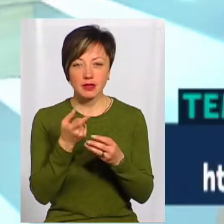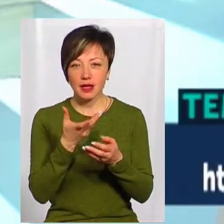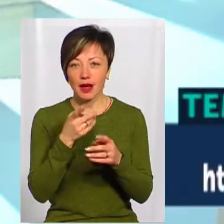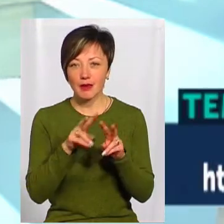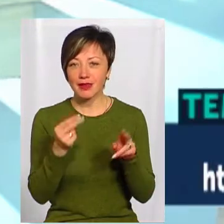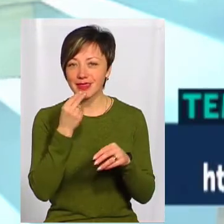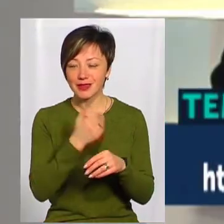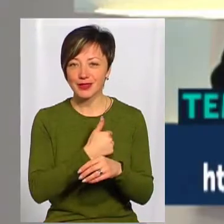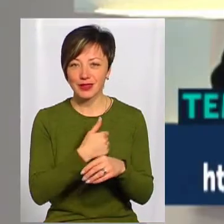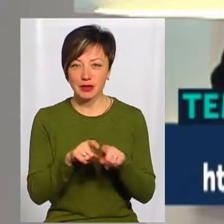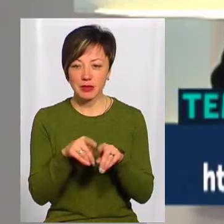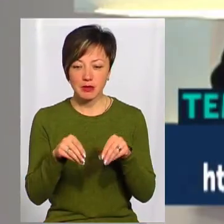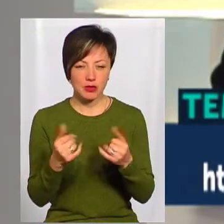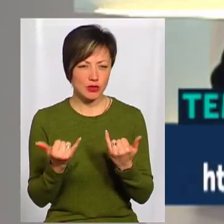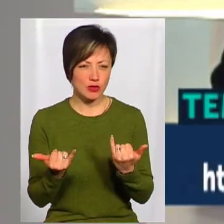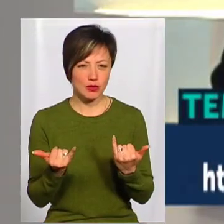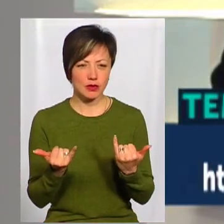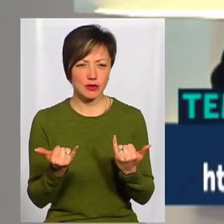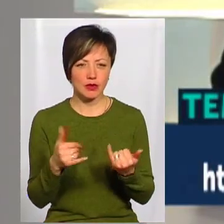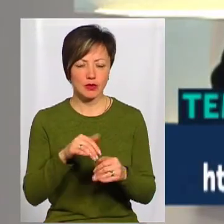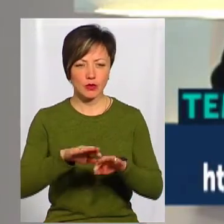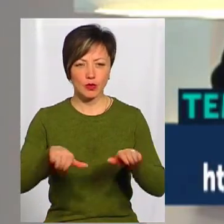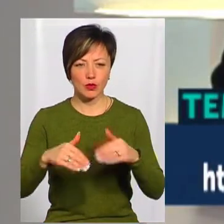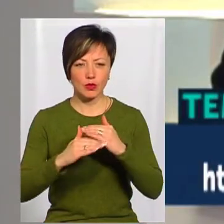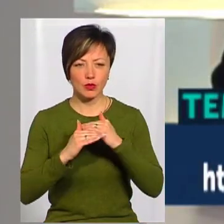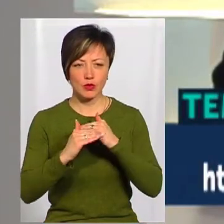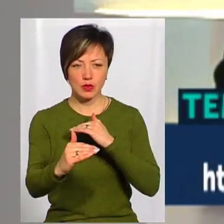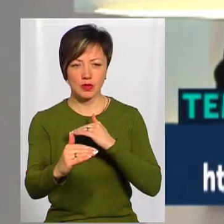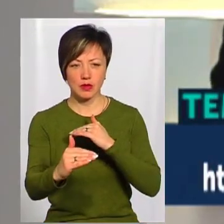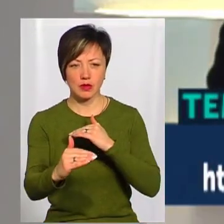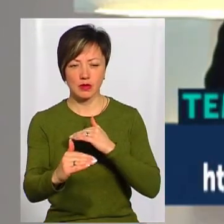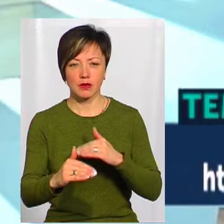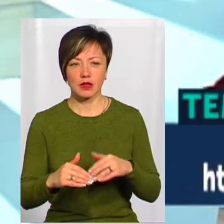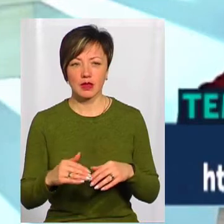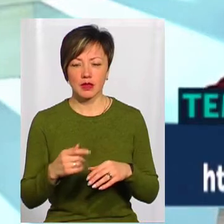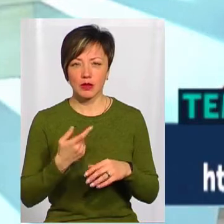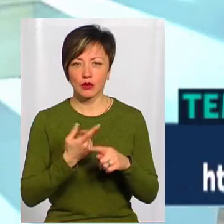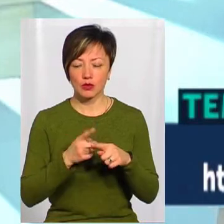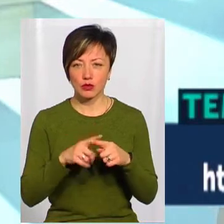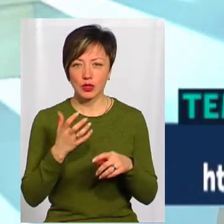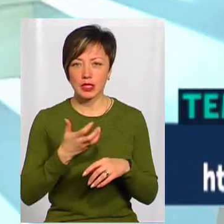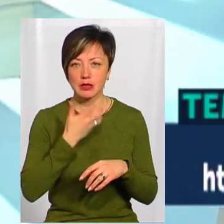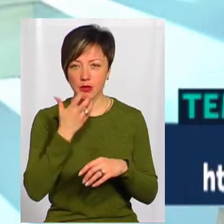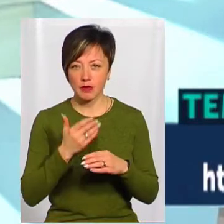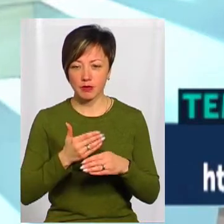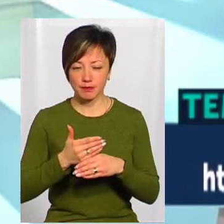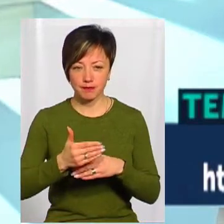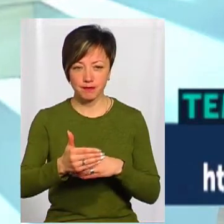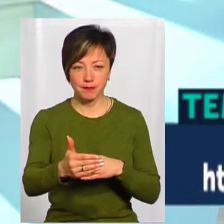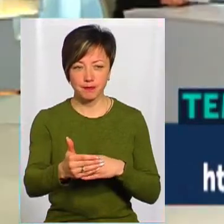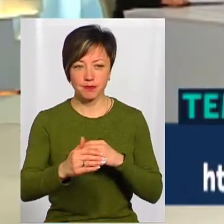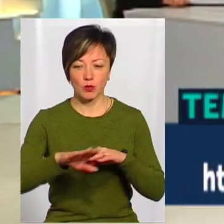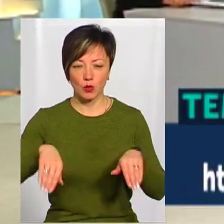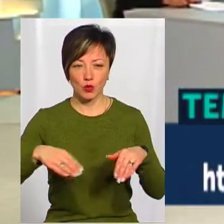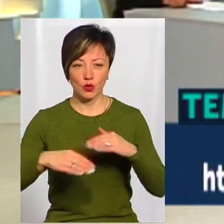їсти хочеться, така там земля. А сьогодні йде опустелювання, да, з півдня вже поступає, а разом з тою